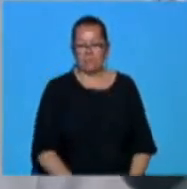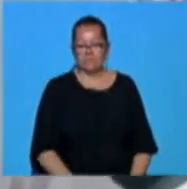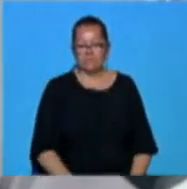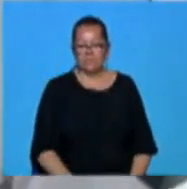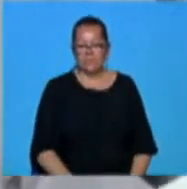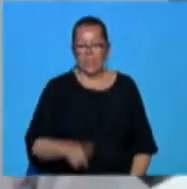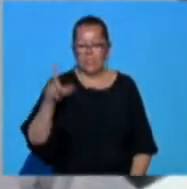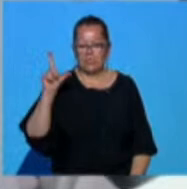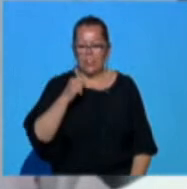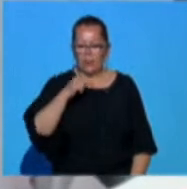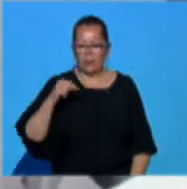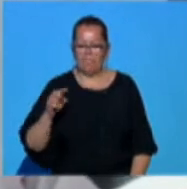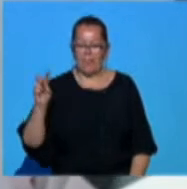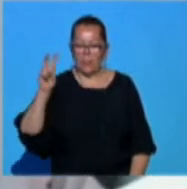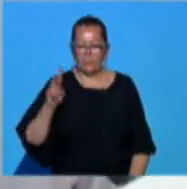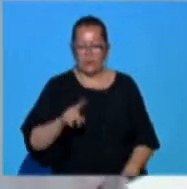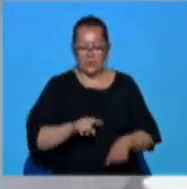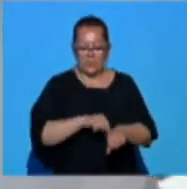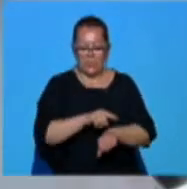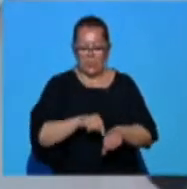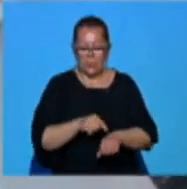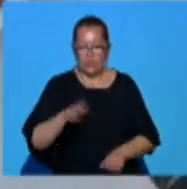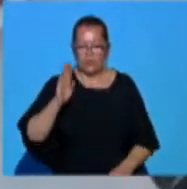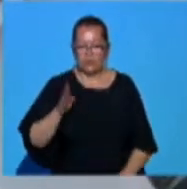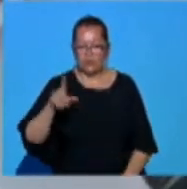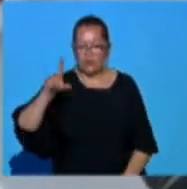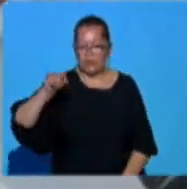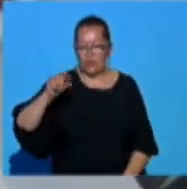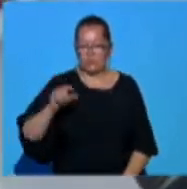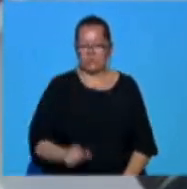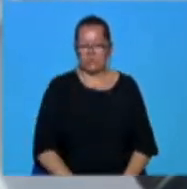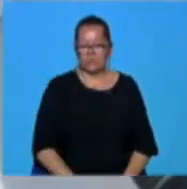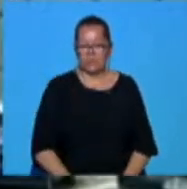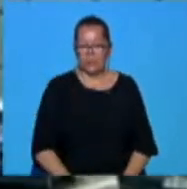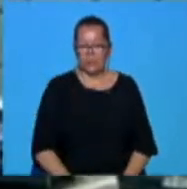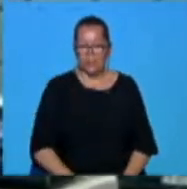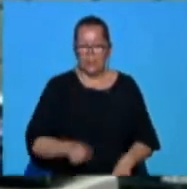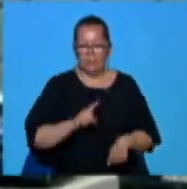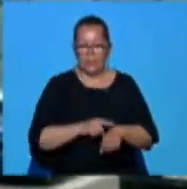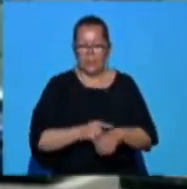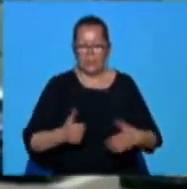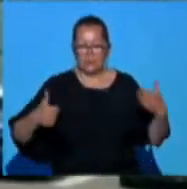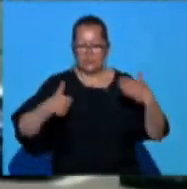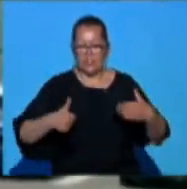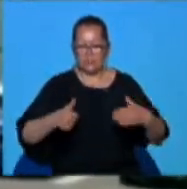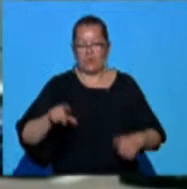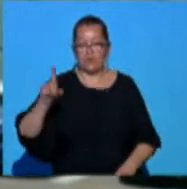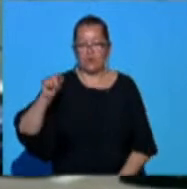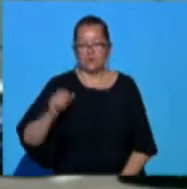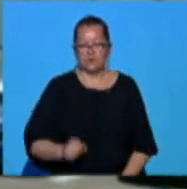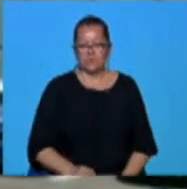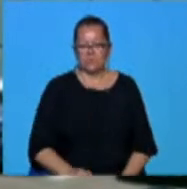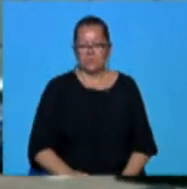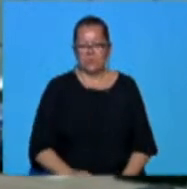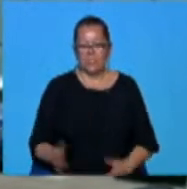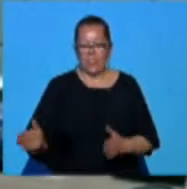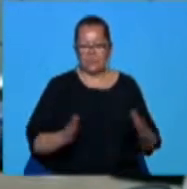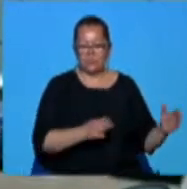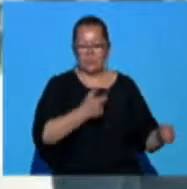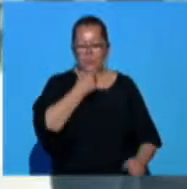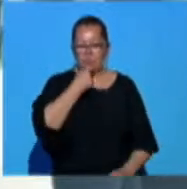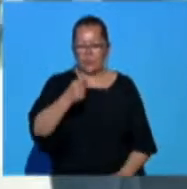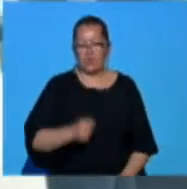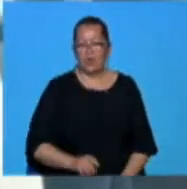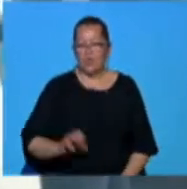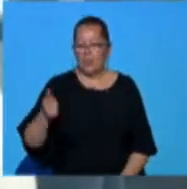lucrătoare. Deci de luni până vineri, la ora 15 și 20 până la ora 16 și 20. În primul trimestru a acestui an,